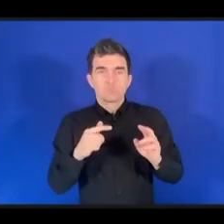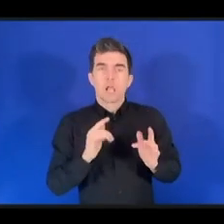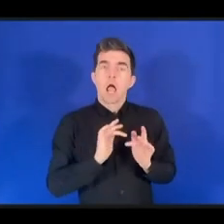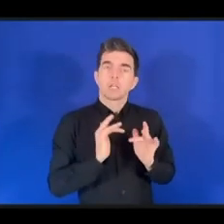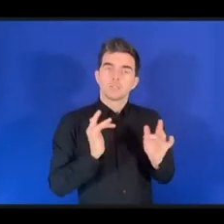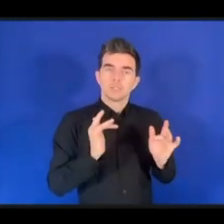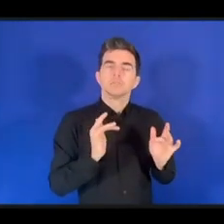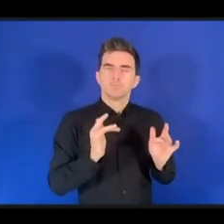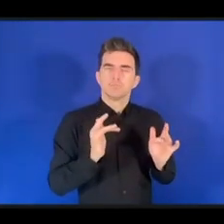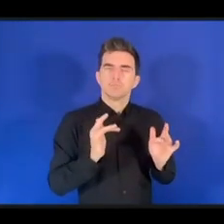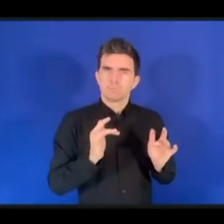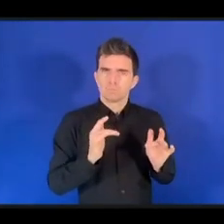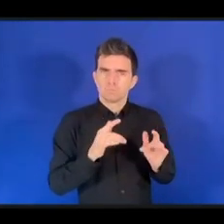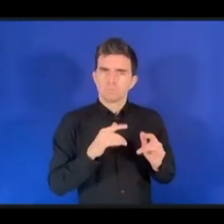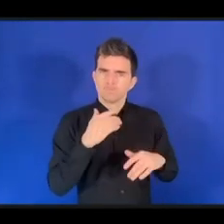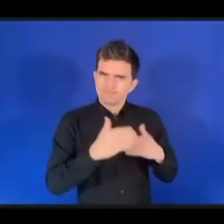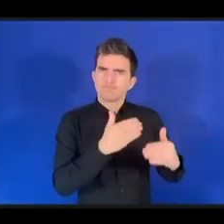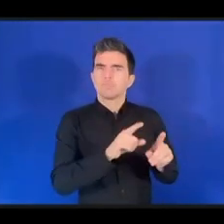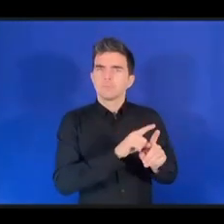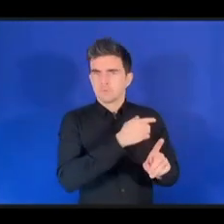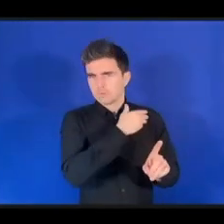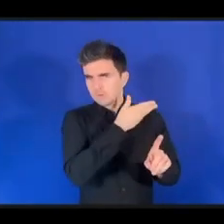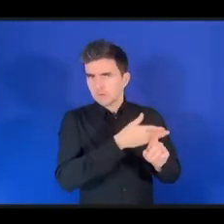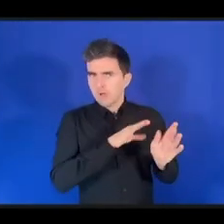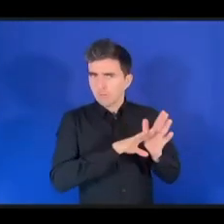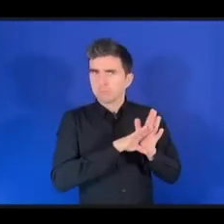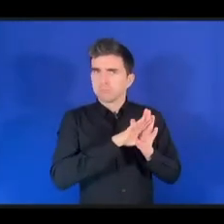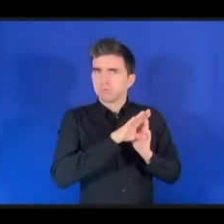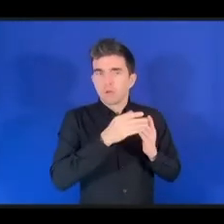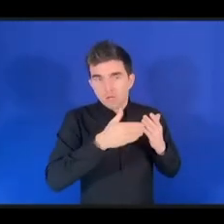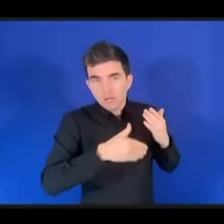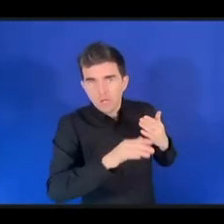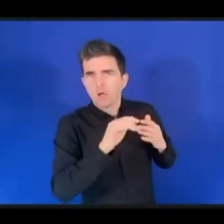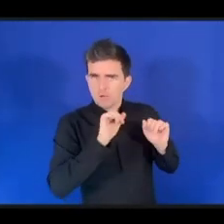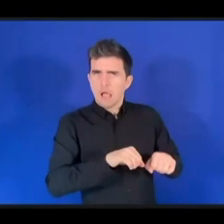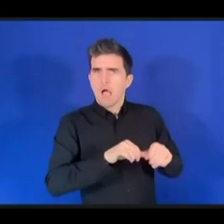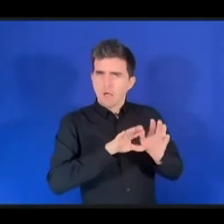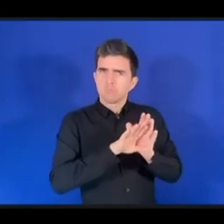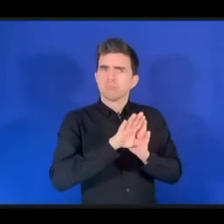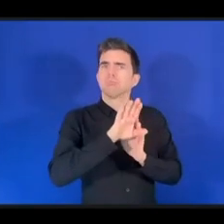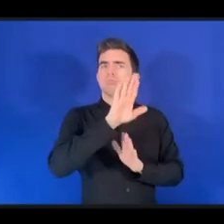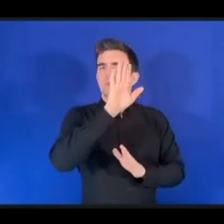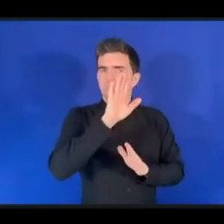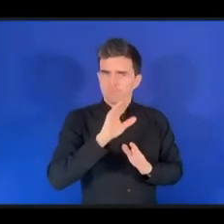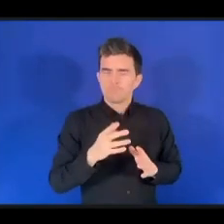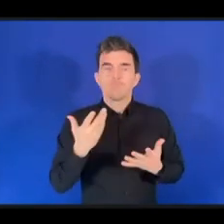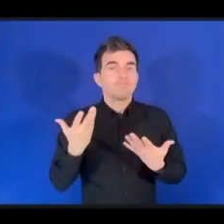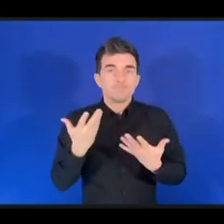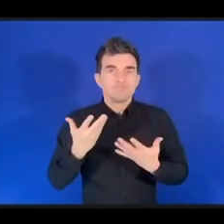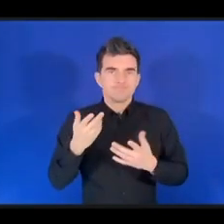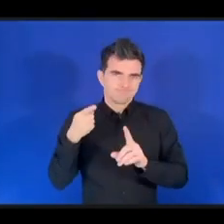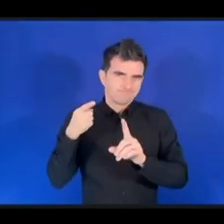продвинется дальше, не оставляя никого за бортом.